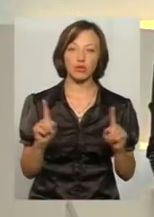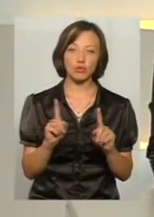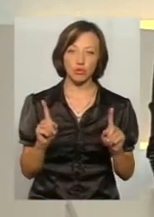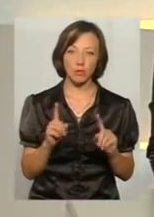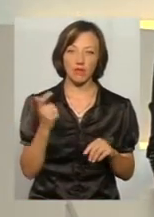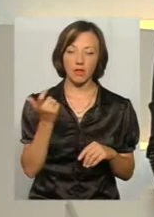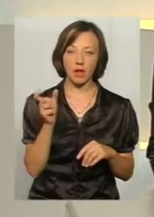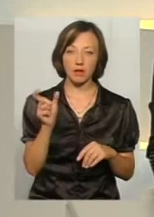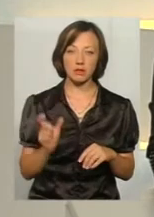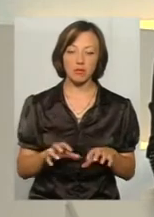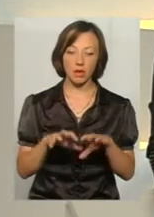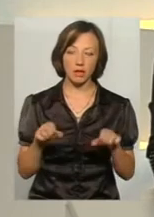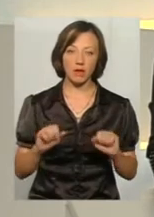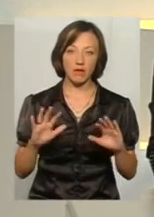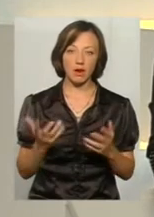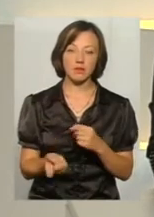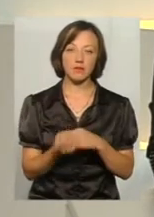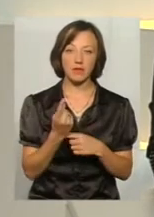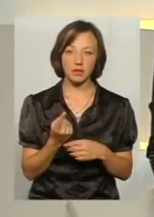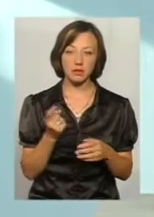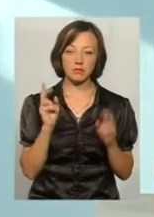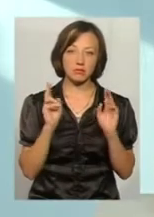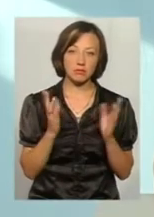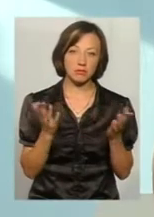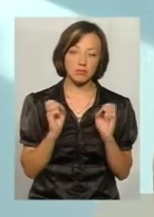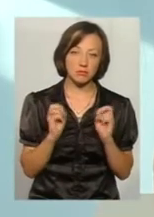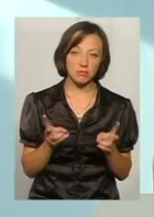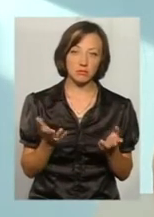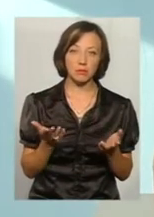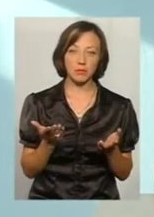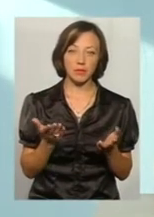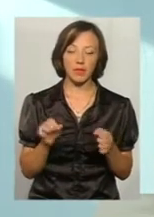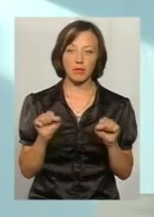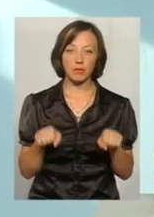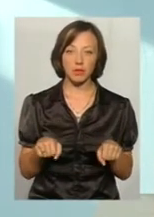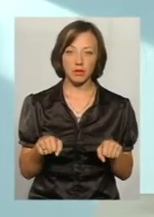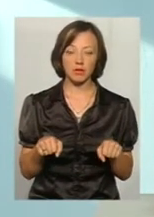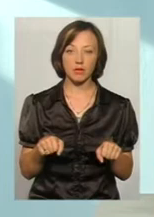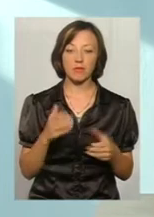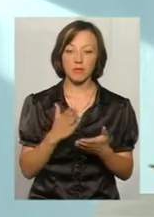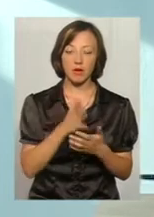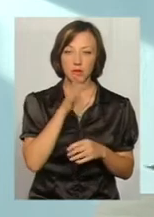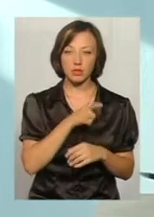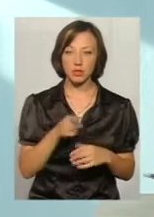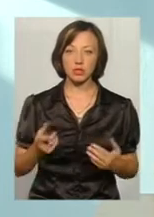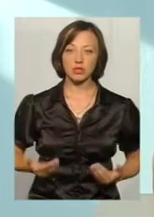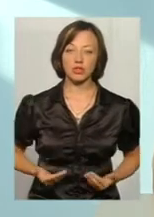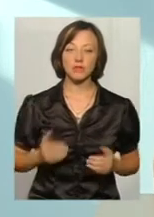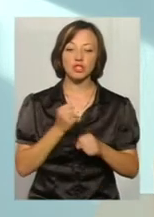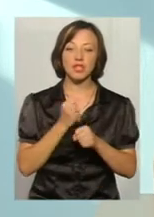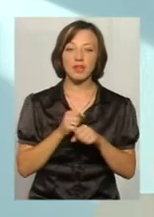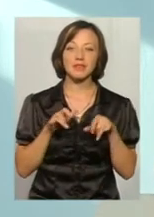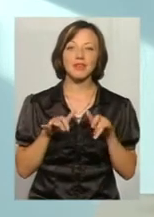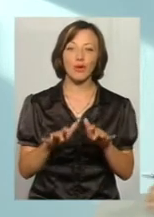власник майна, в разі виникнення певної загрози, міг, скажімо, мав час на вжиття певних заходів